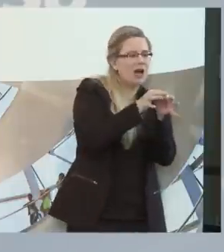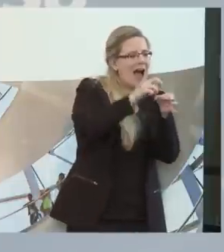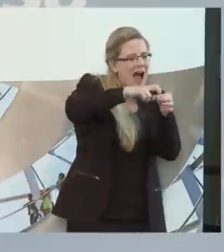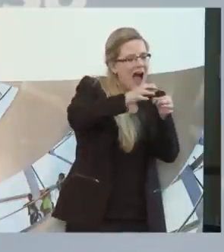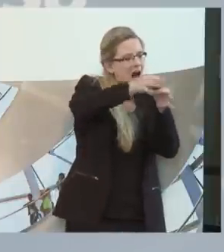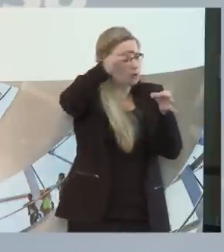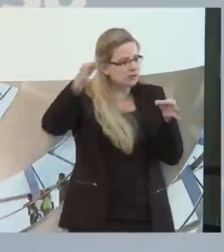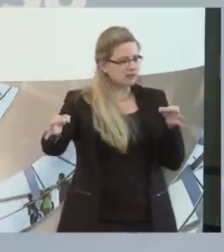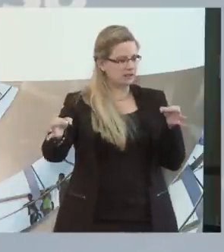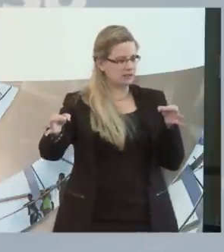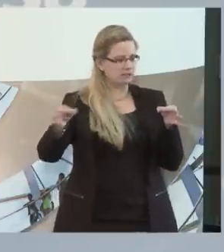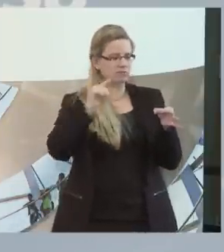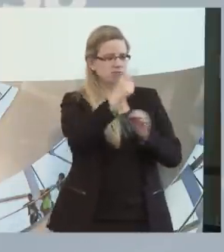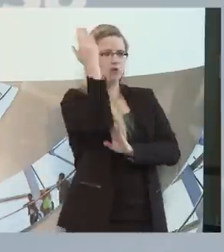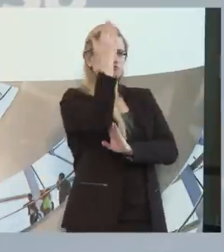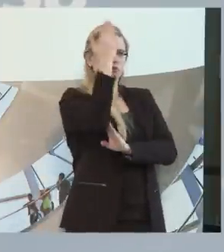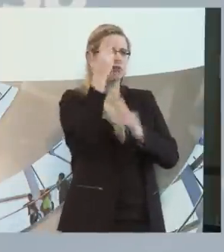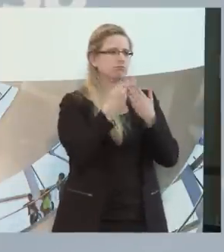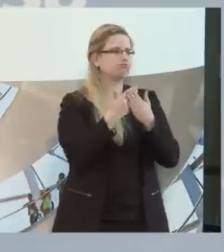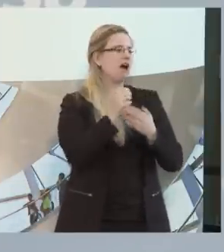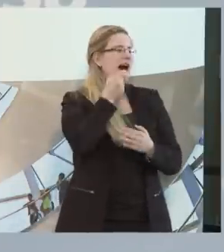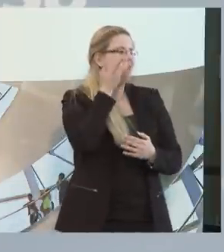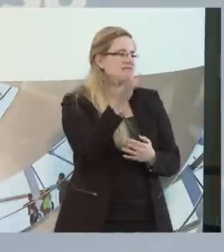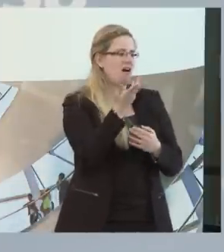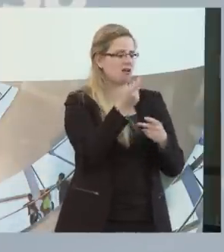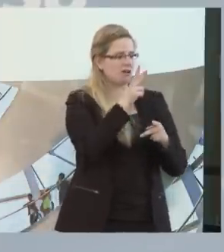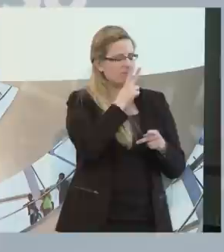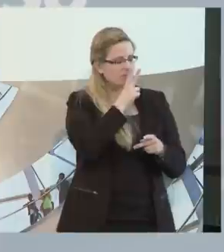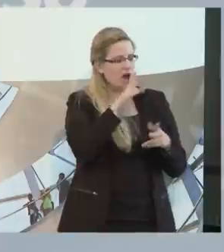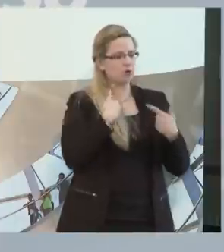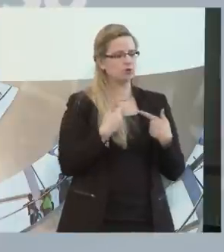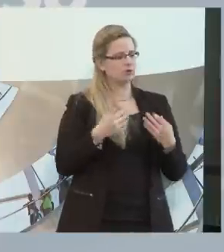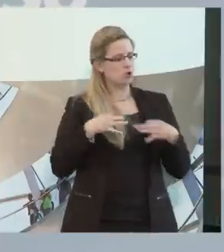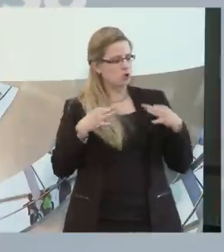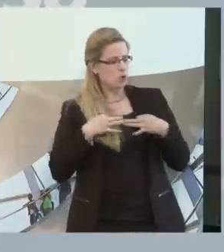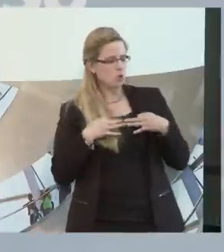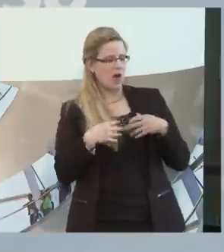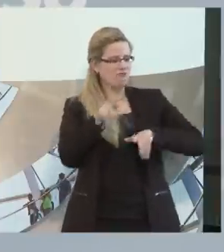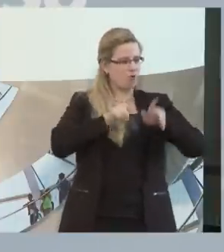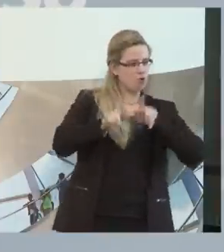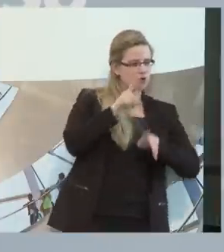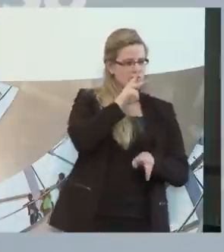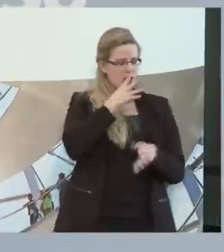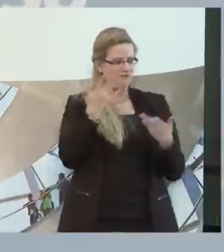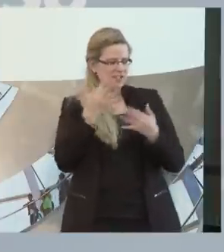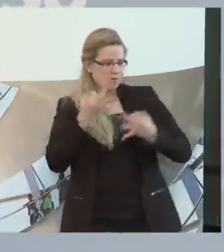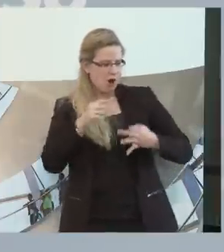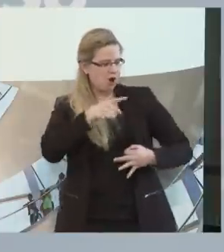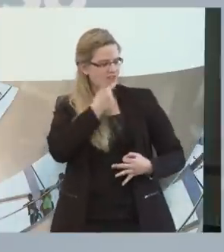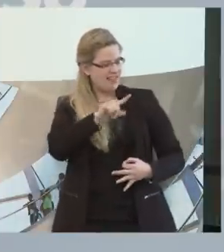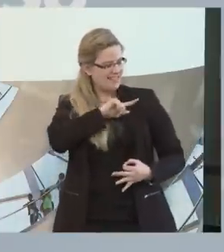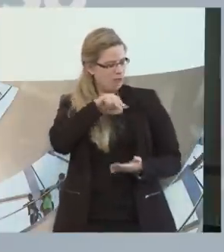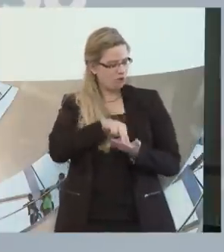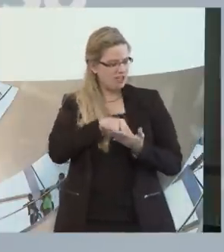gehalten über den Alltag, über Gesundheitsversorgung, über welche Hilfestellung brauche ich, um eigenständig zu leben. Das sind so ganze